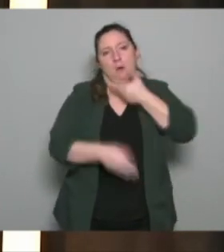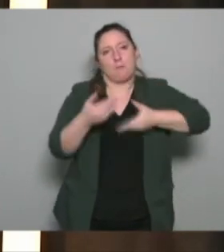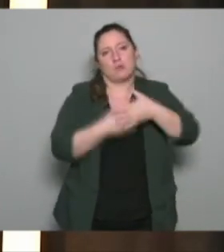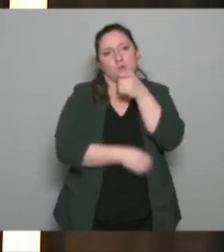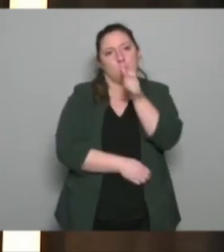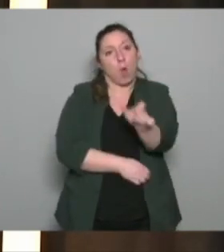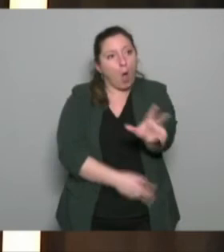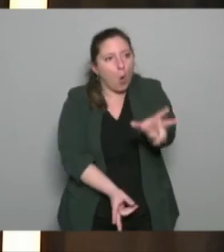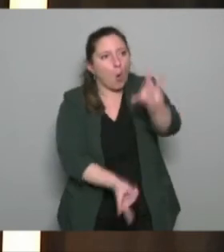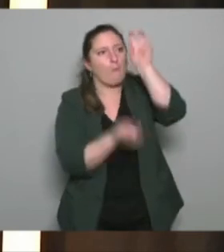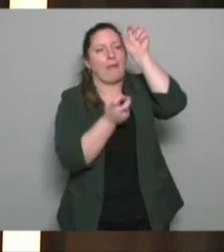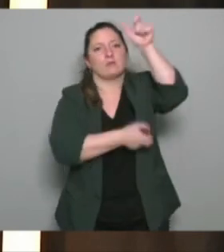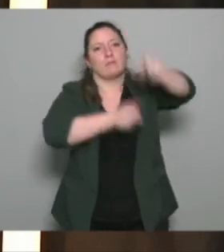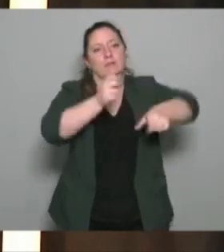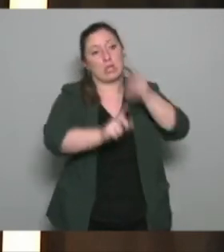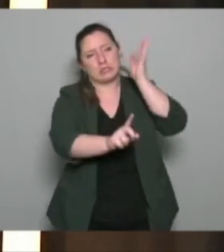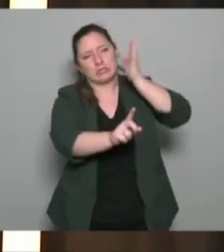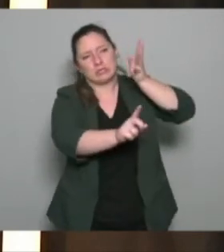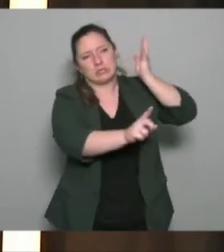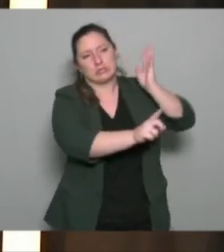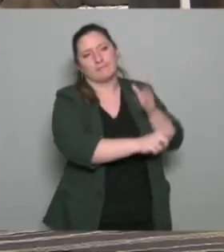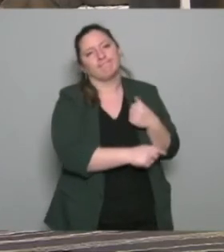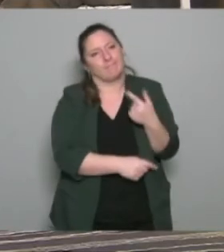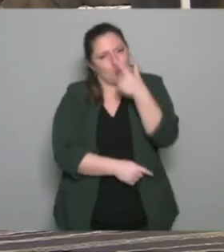je pense que ça change un peu le regard